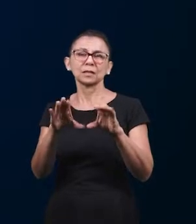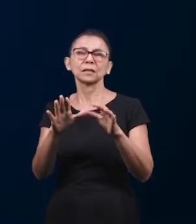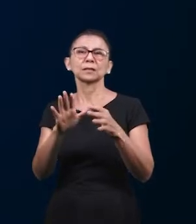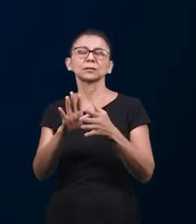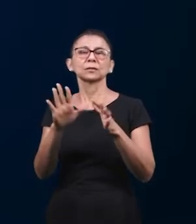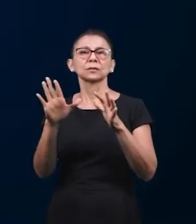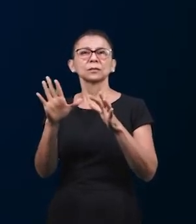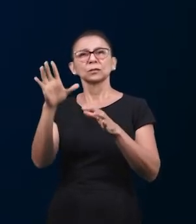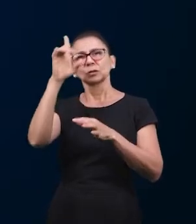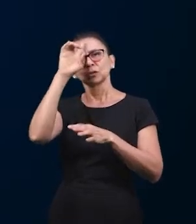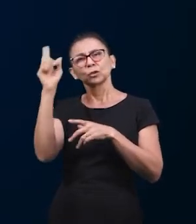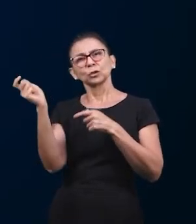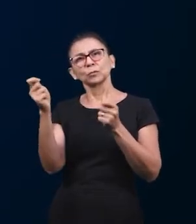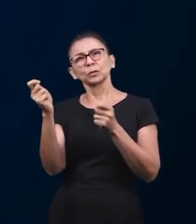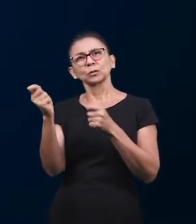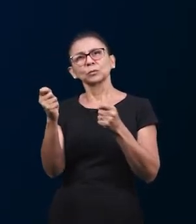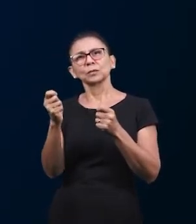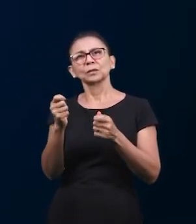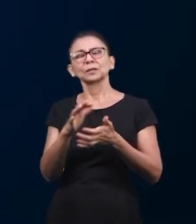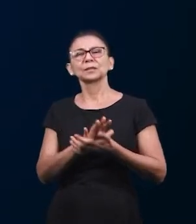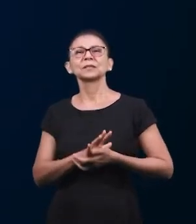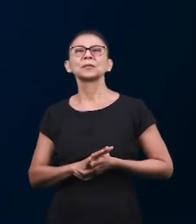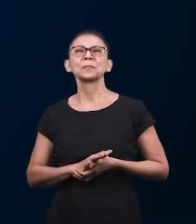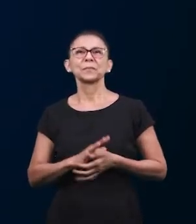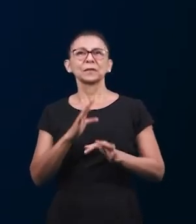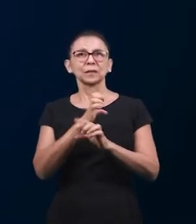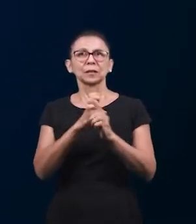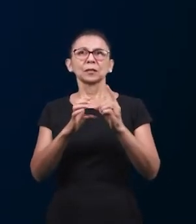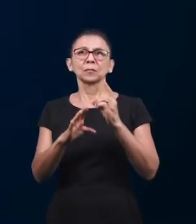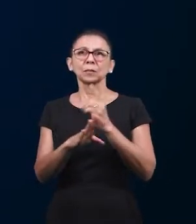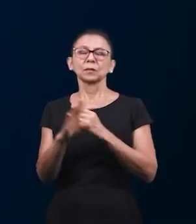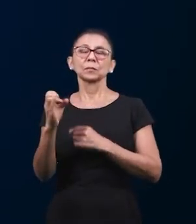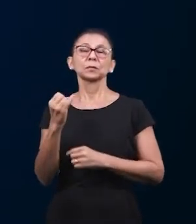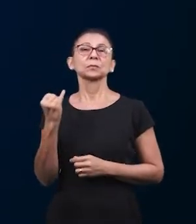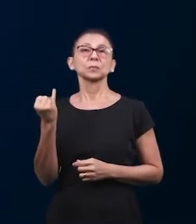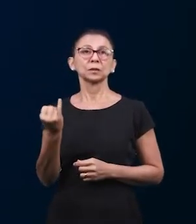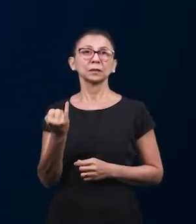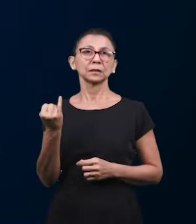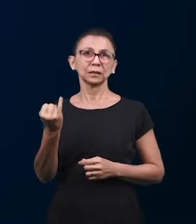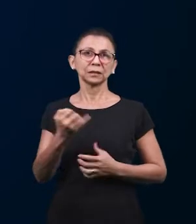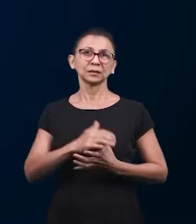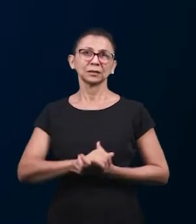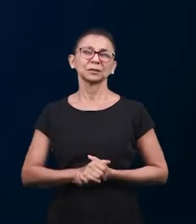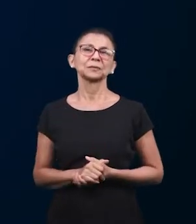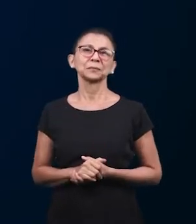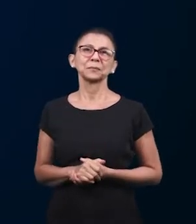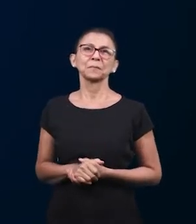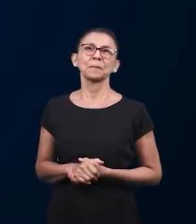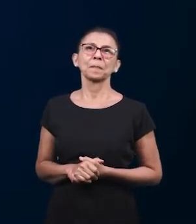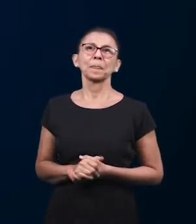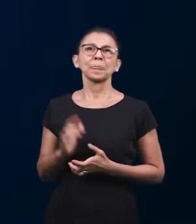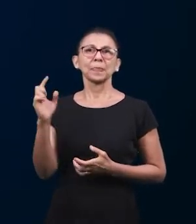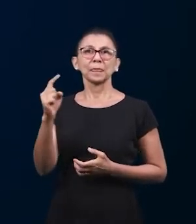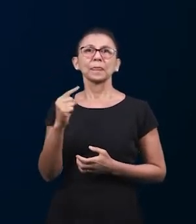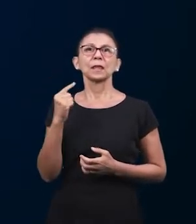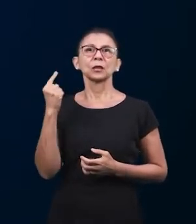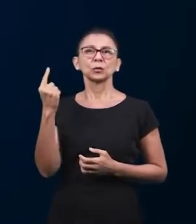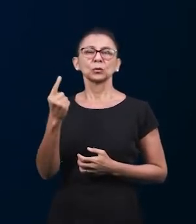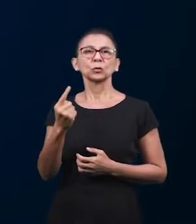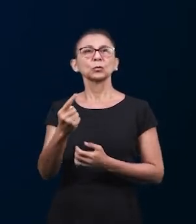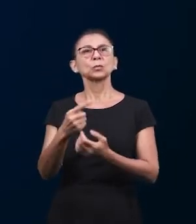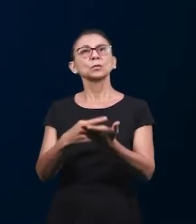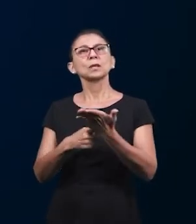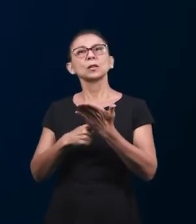за воскресеньем, уроки воскресной библейской школы, и это помогло нам очень сильно возрасти. Мы